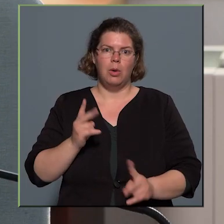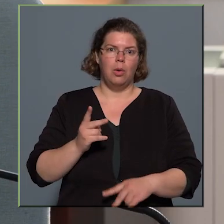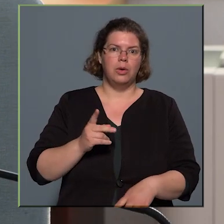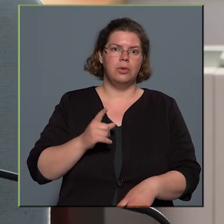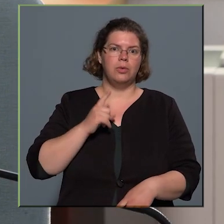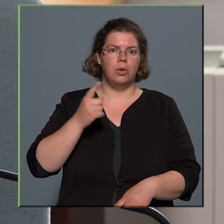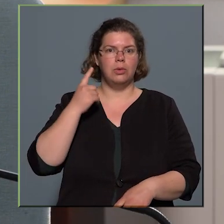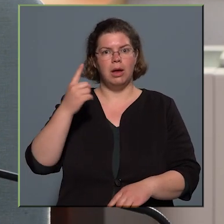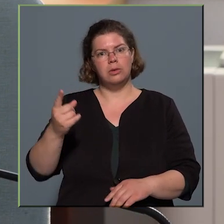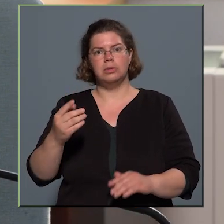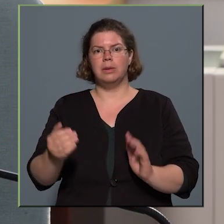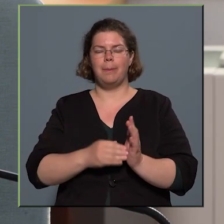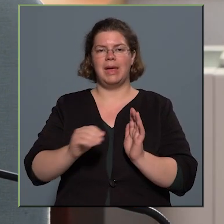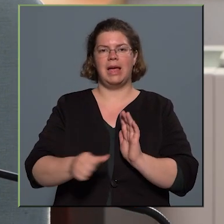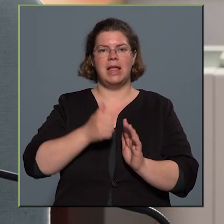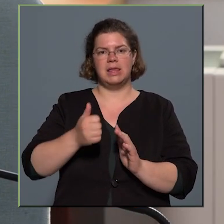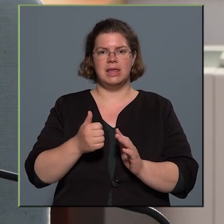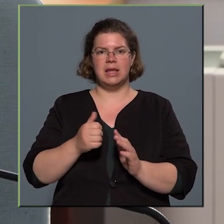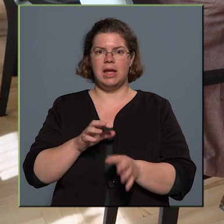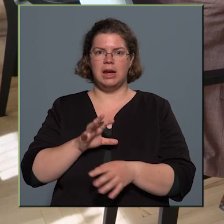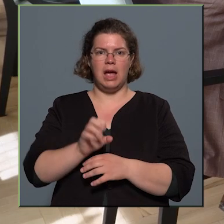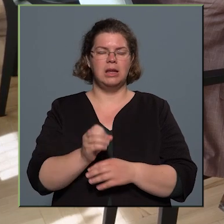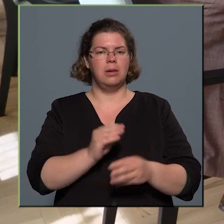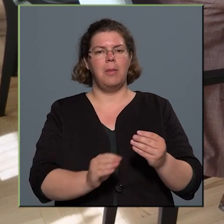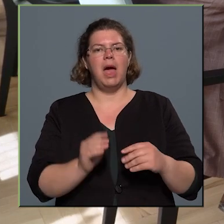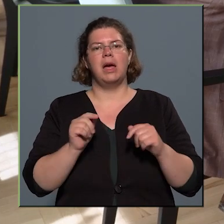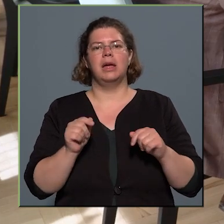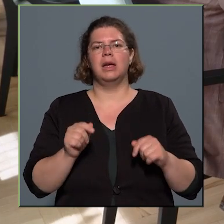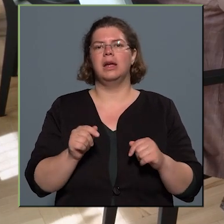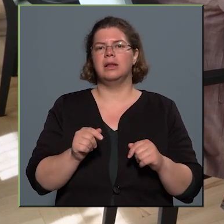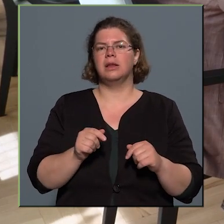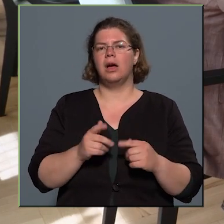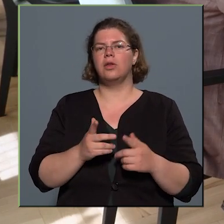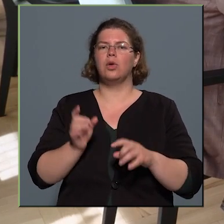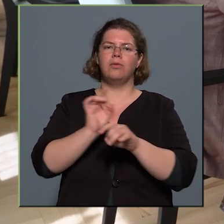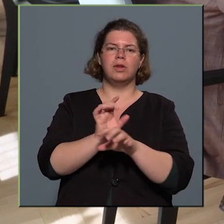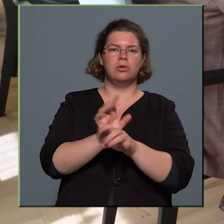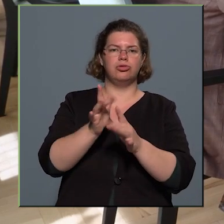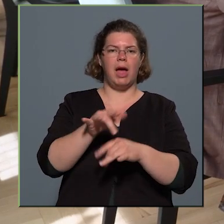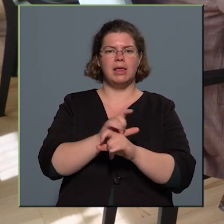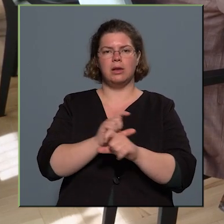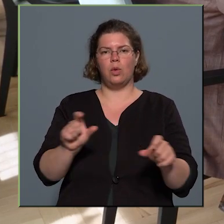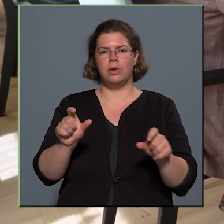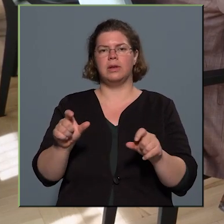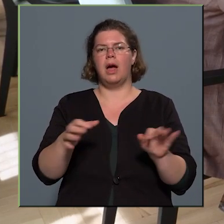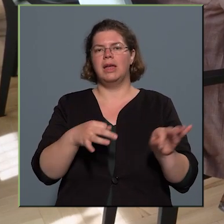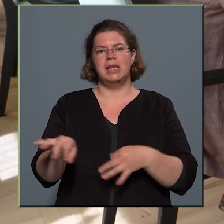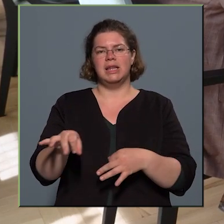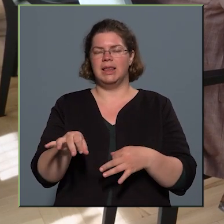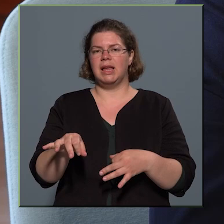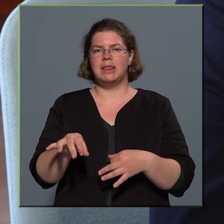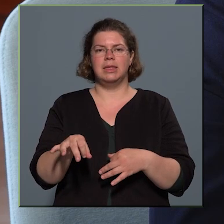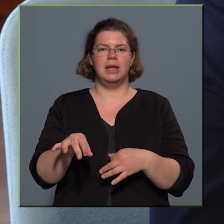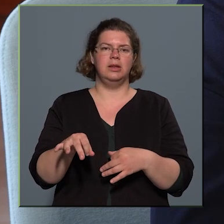-e tudni még egyszer, őnyém szerint igen, elérni, hiszen azért itt azok a vírushelyzet okozta intézkedések,